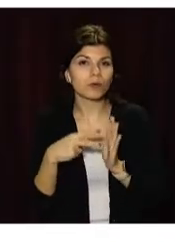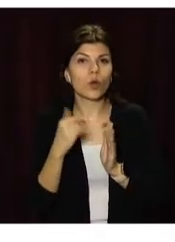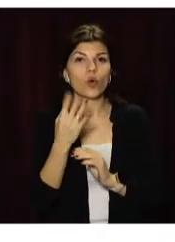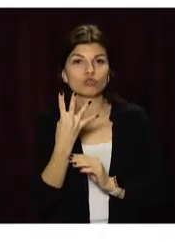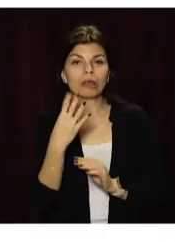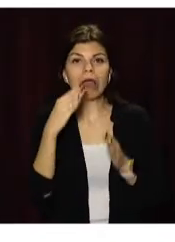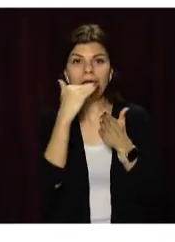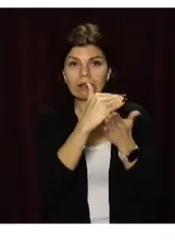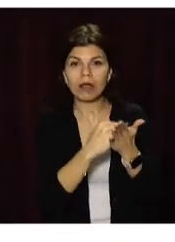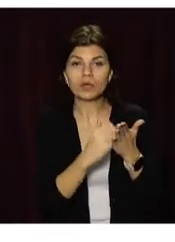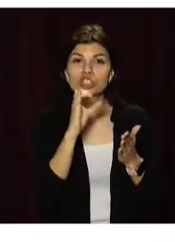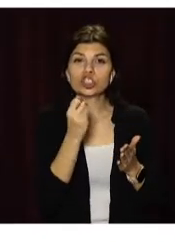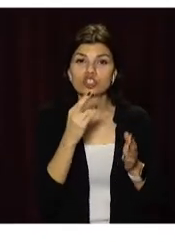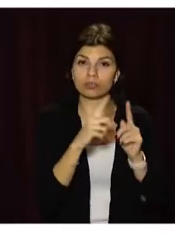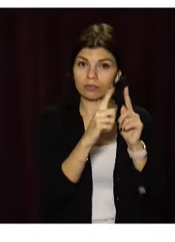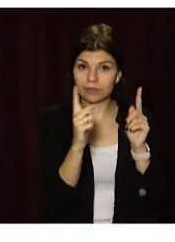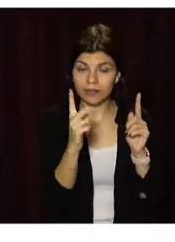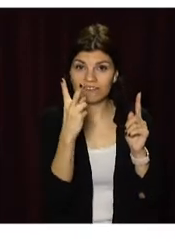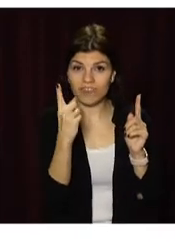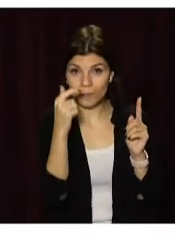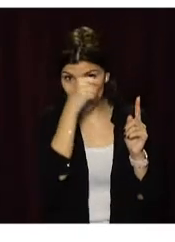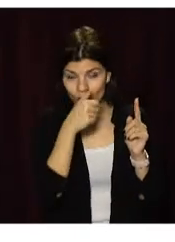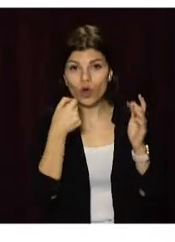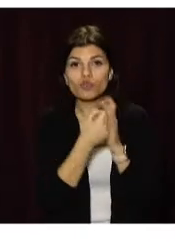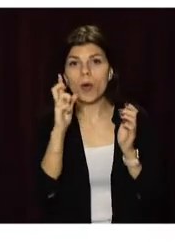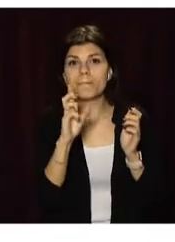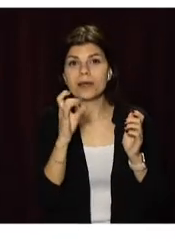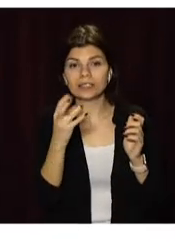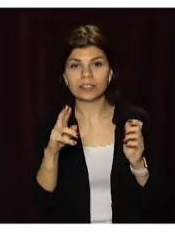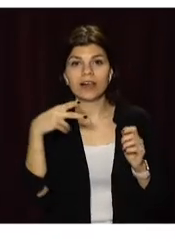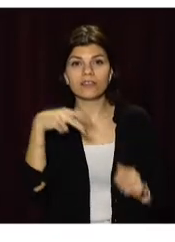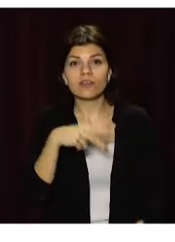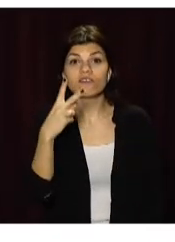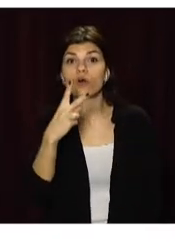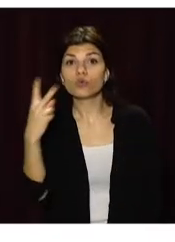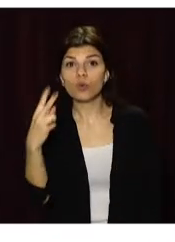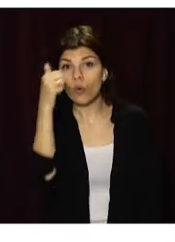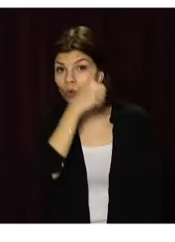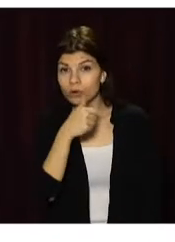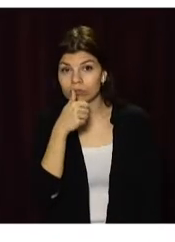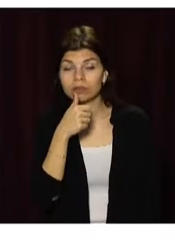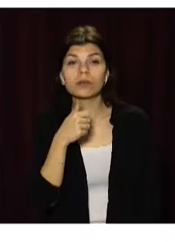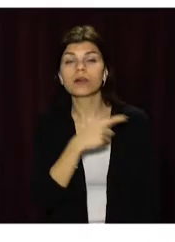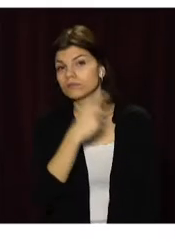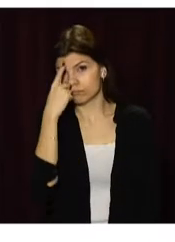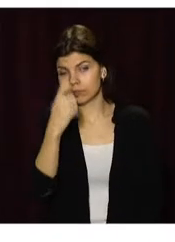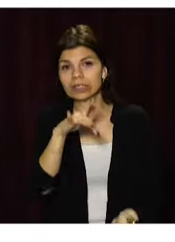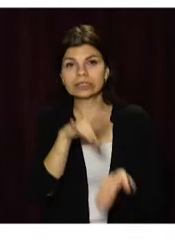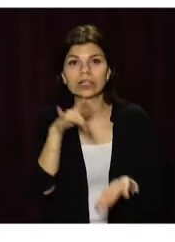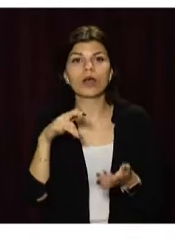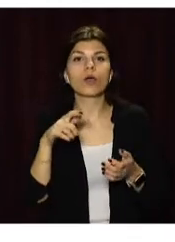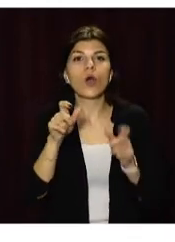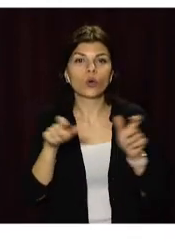чотири етапи – з січня 2021 до березня 2022 року. Про це повідомили в Центрі